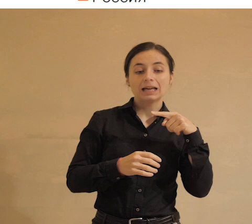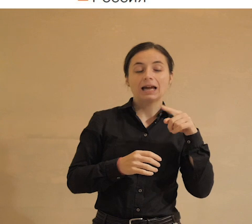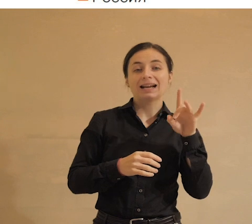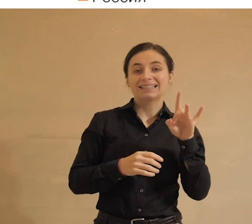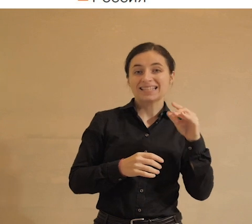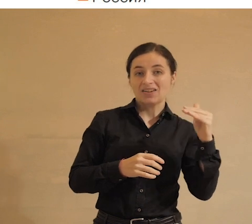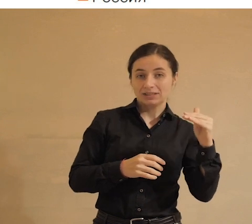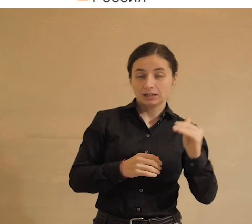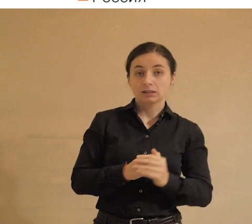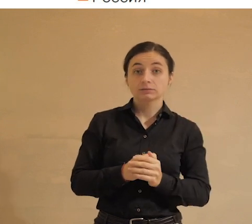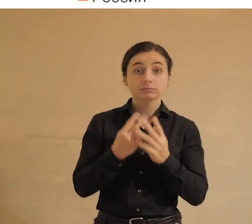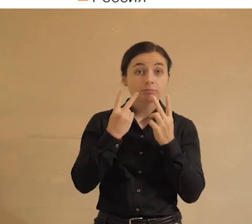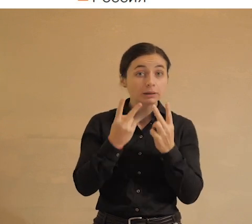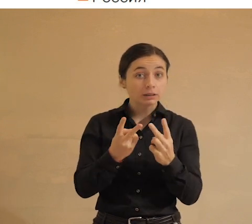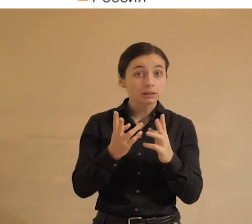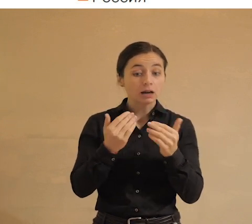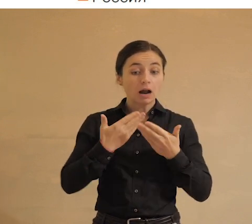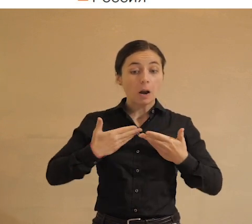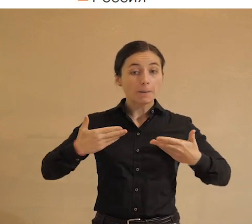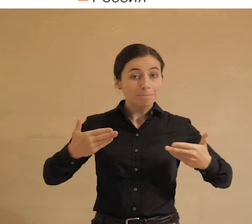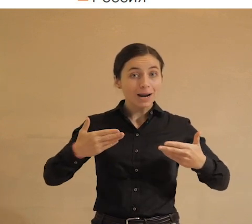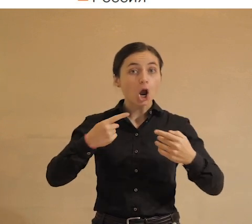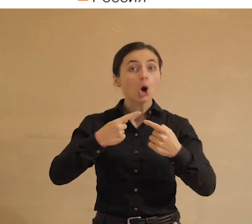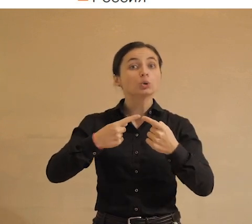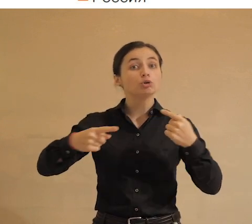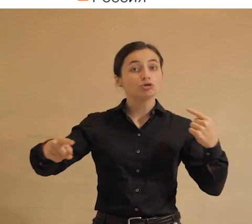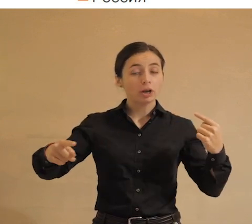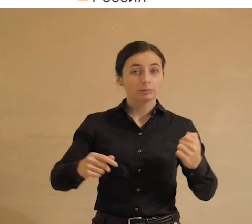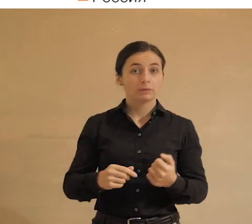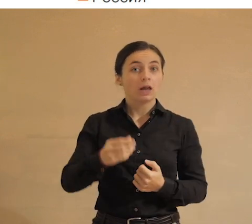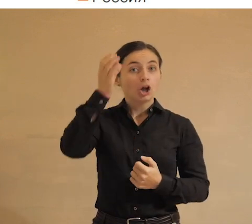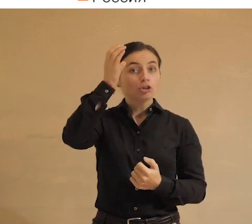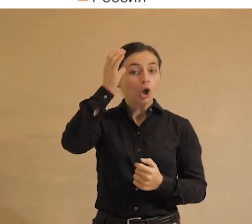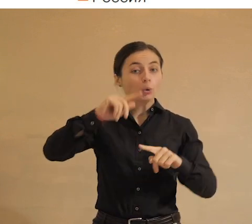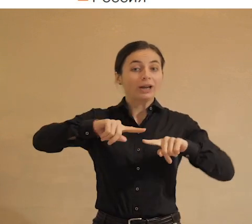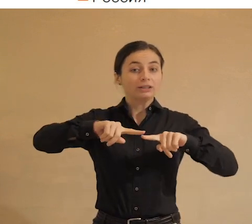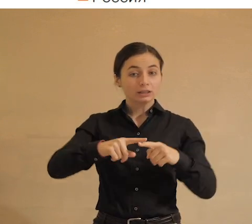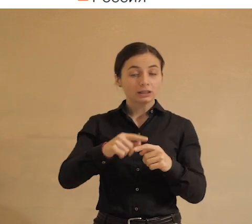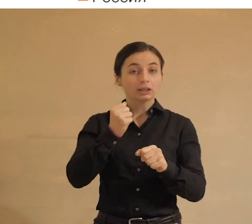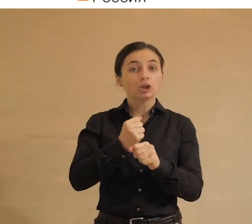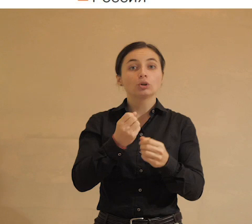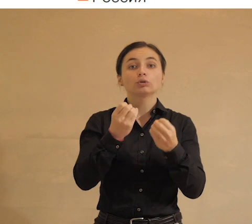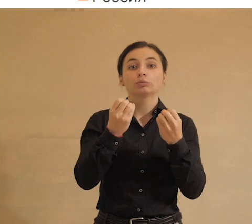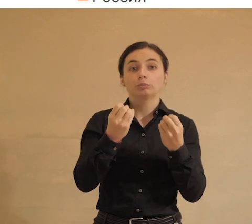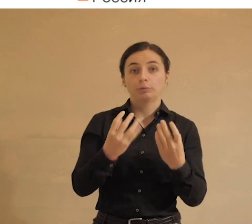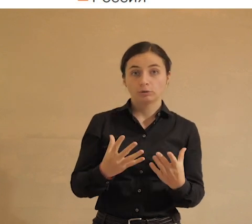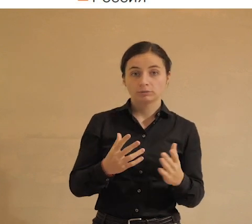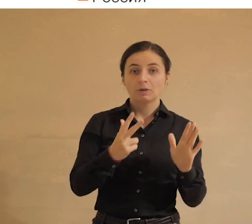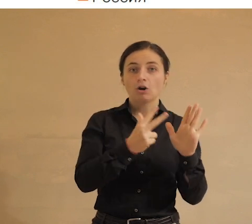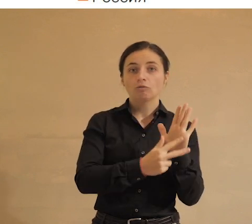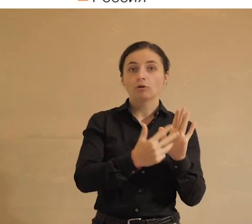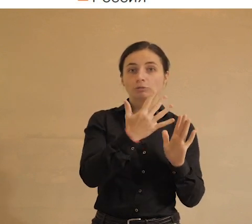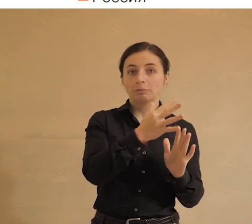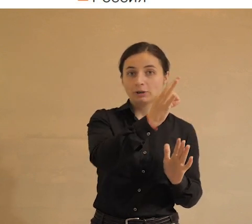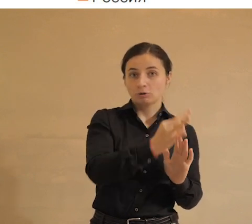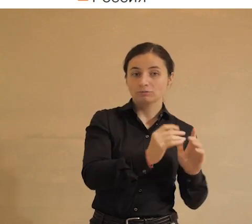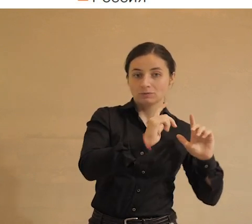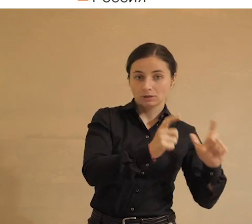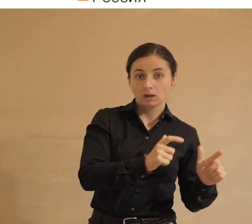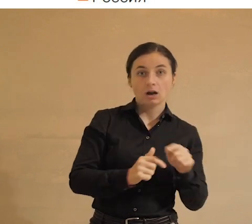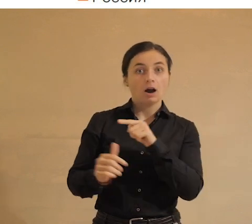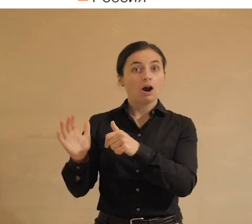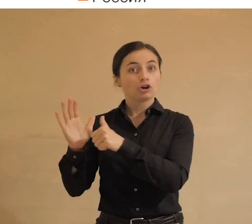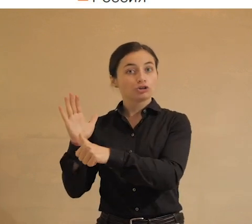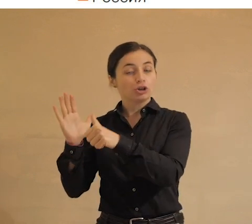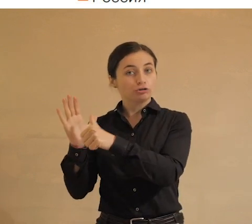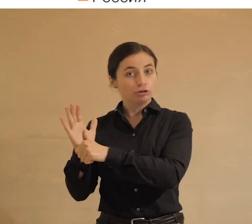Федерация. Вот смотрите, как мы отличаемся. Науки и технологии делают жизнь проще и удобнее. 85% у нас согласны, 66